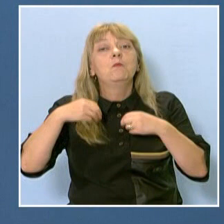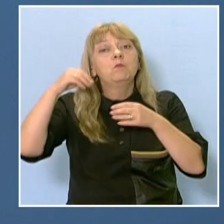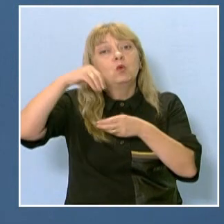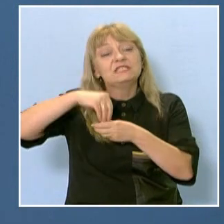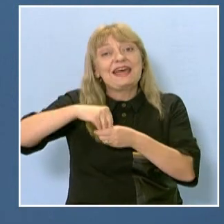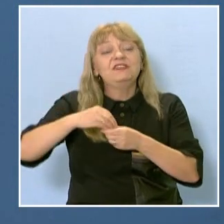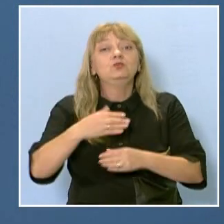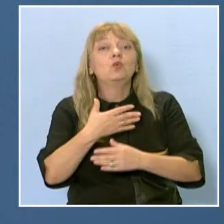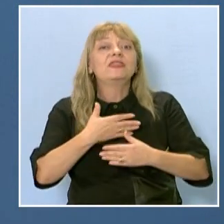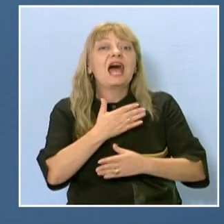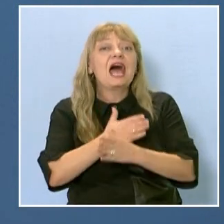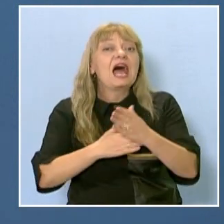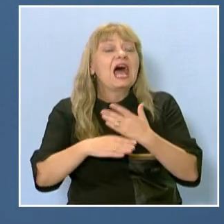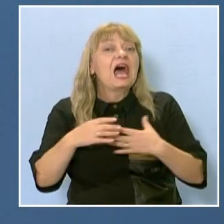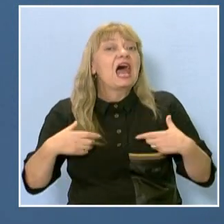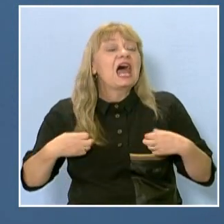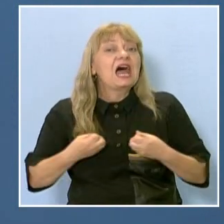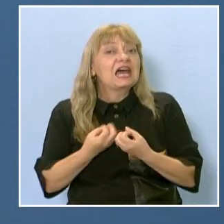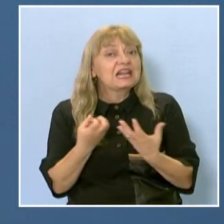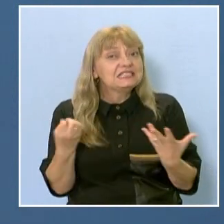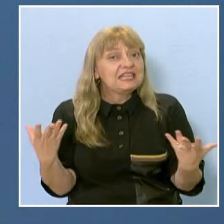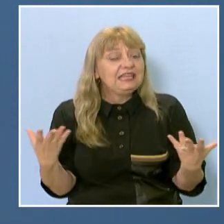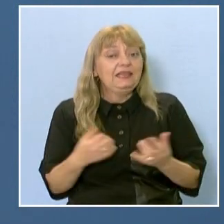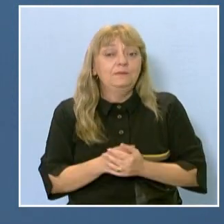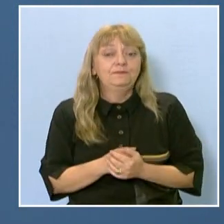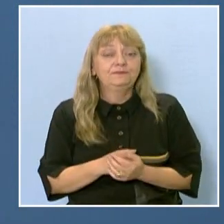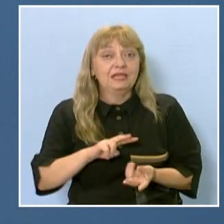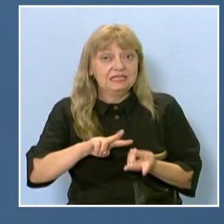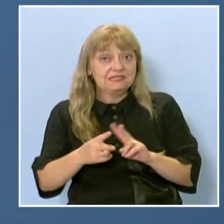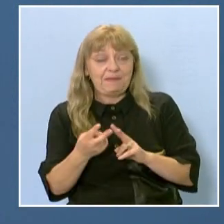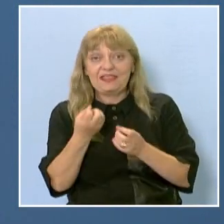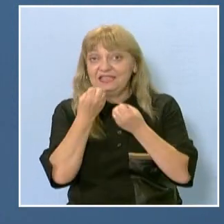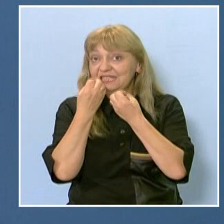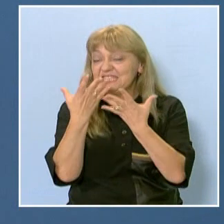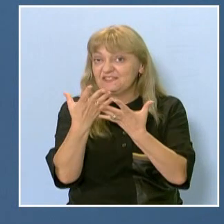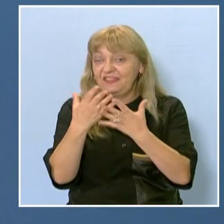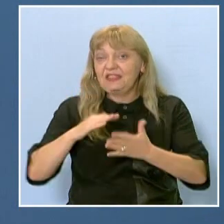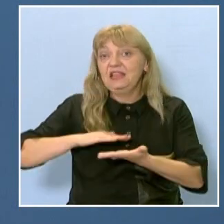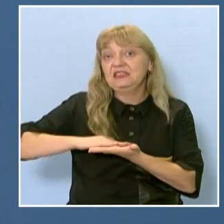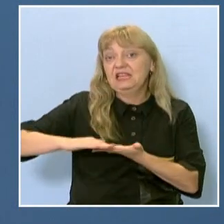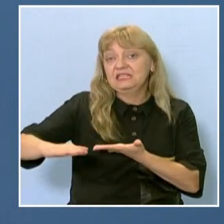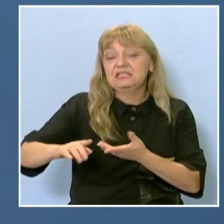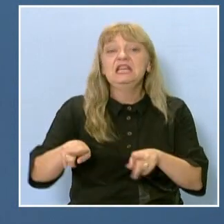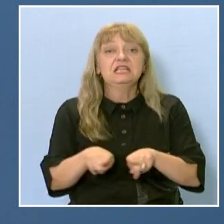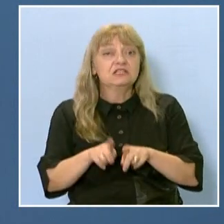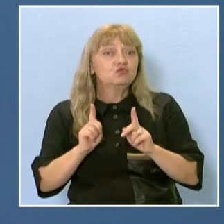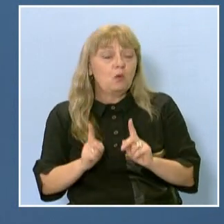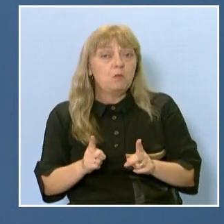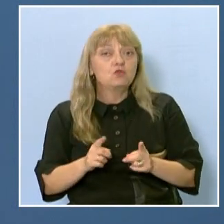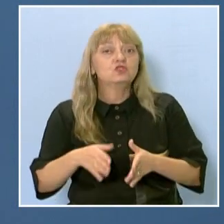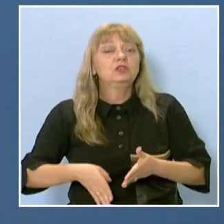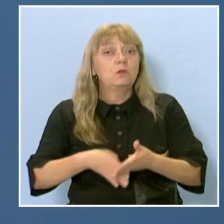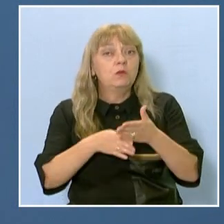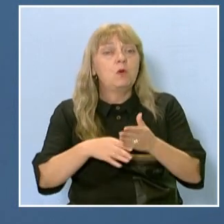интересни поручвания, които показват, че смяната на цвета на настилките също може да помогне за намаляването на температурите.